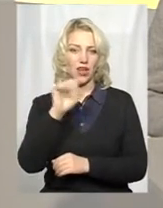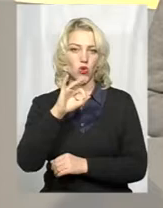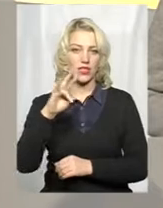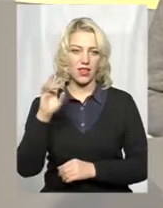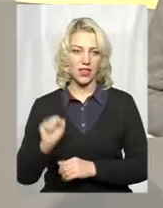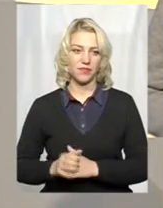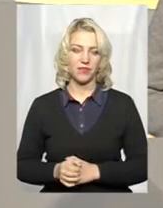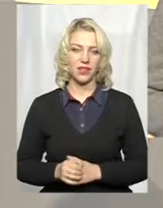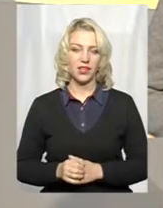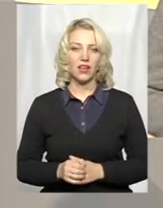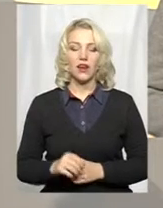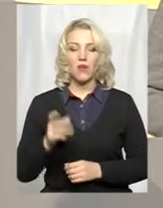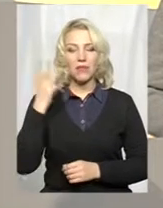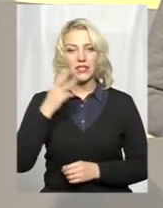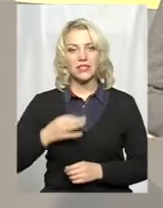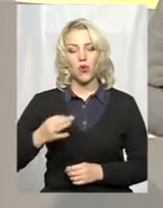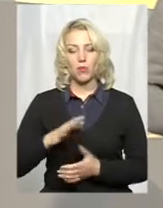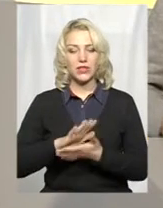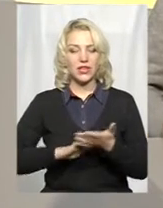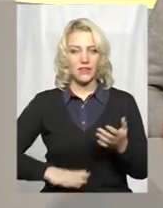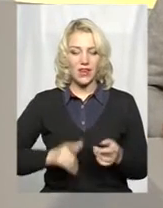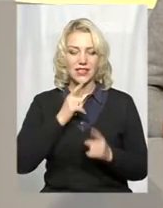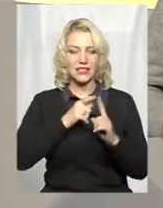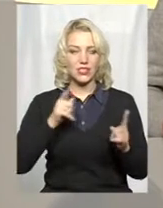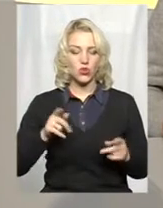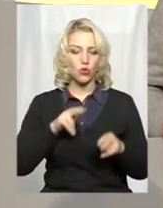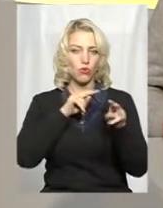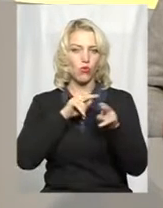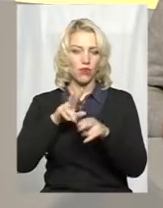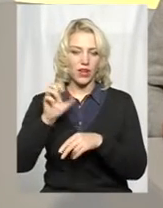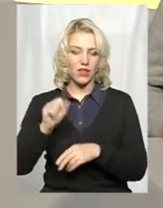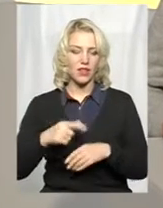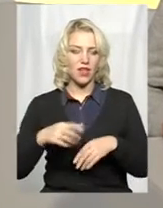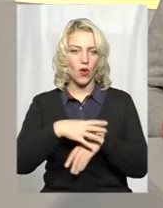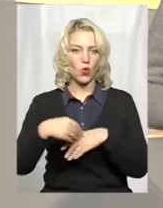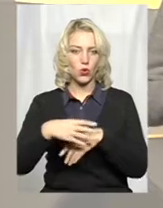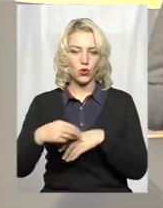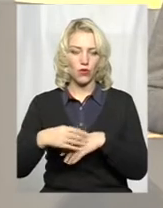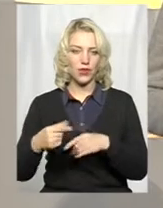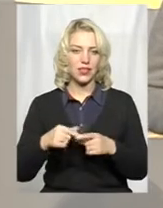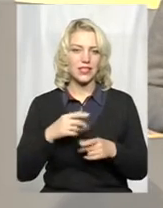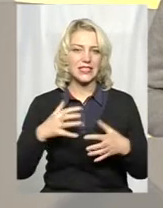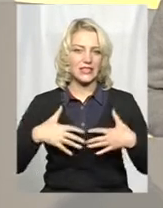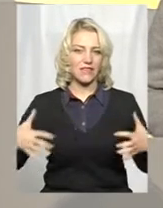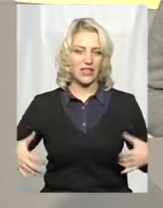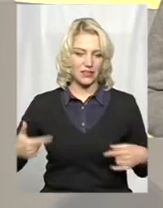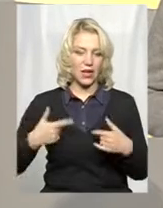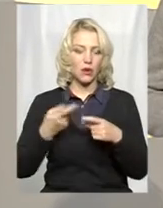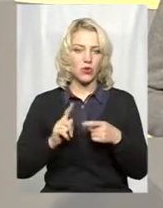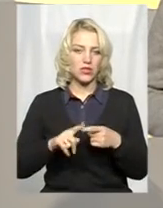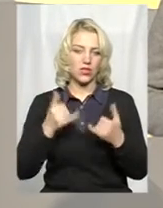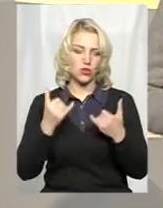Фіновська. В Хмельницькій області триває сезон полювання на хутрових та парнокопитних звірів. Саме про це сьогодні